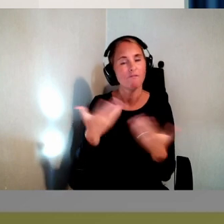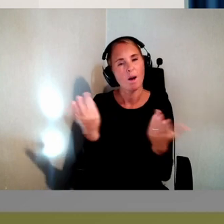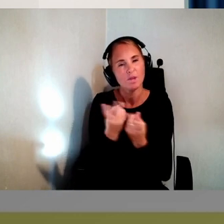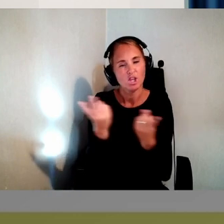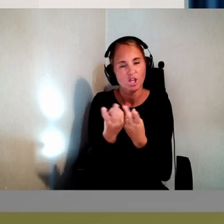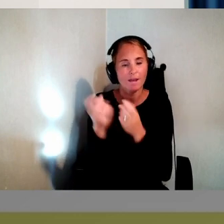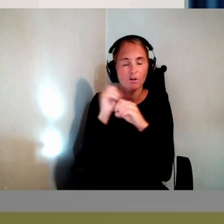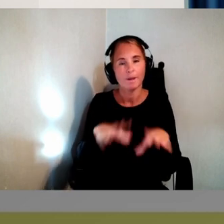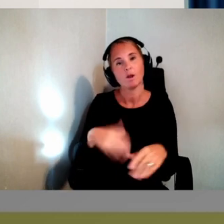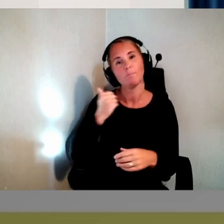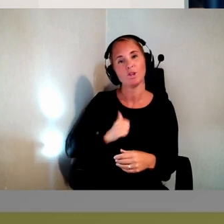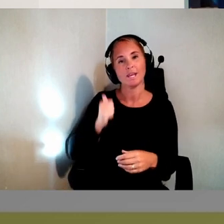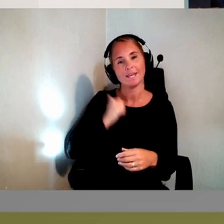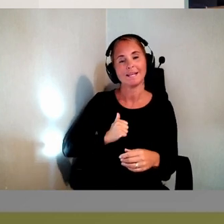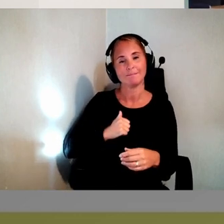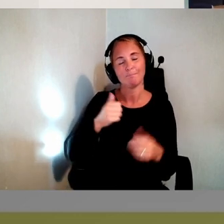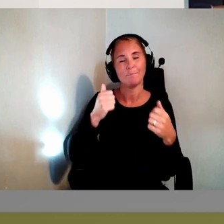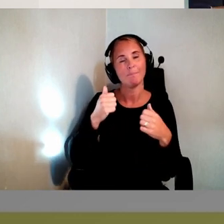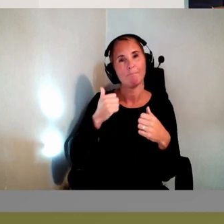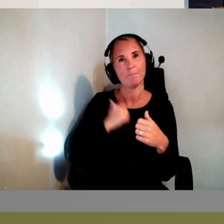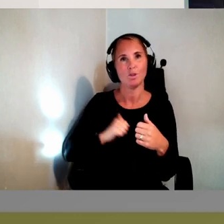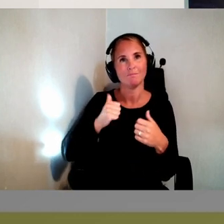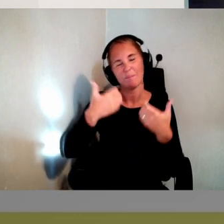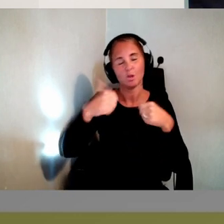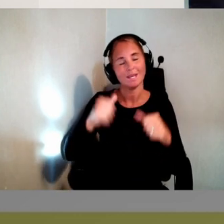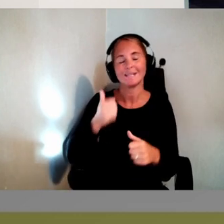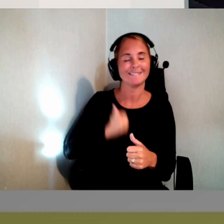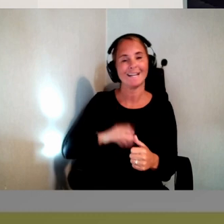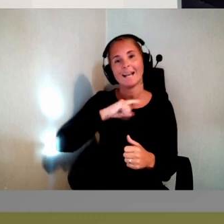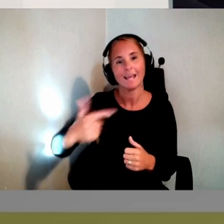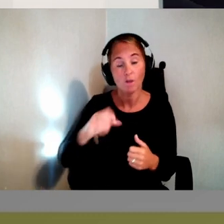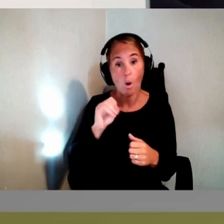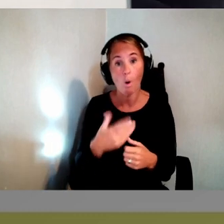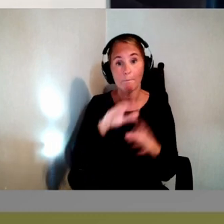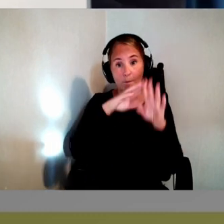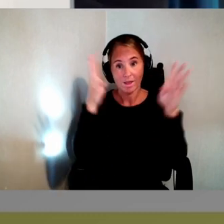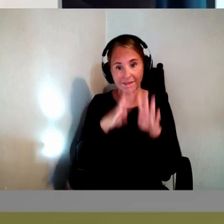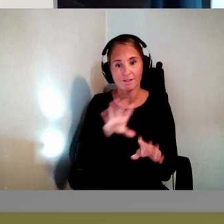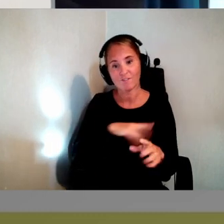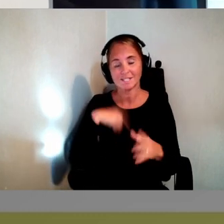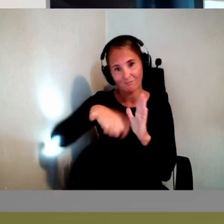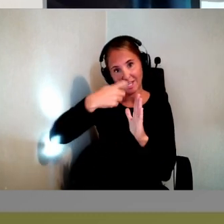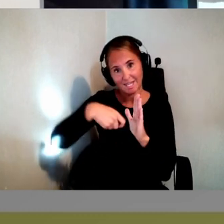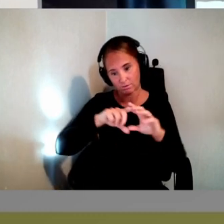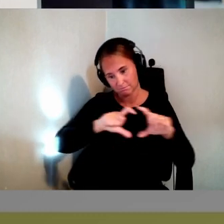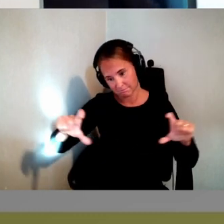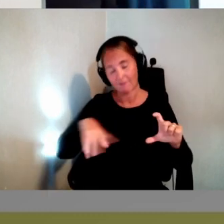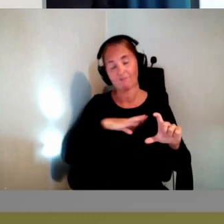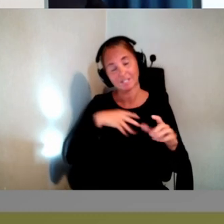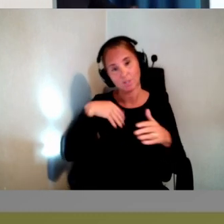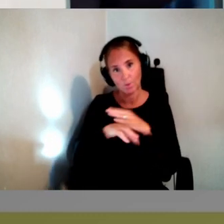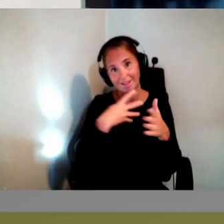tänker mig till exempel. Om det på sajten finns videofilmer. Och det finns undertexter till de videofilmerna.